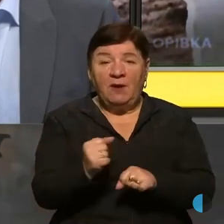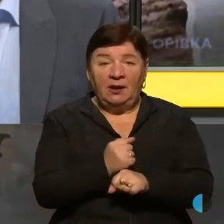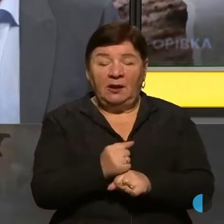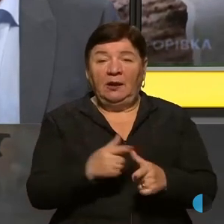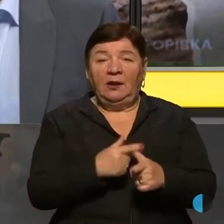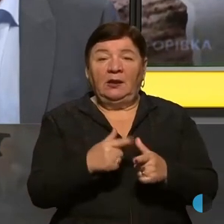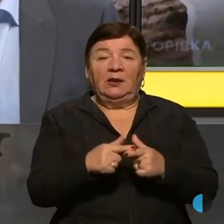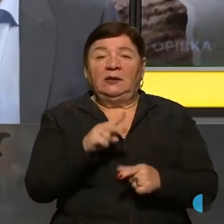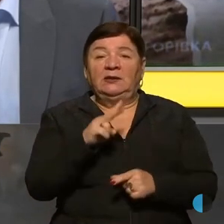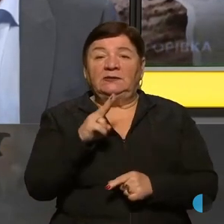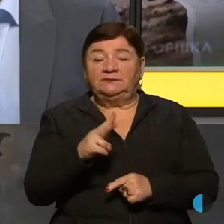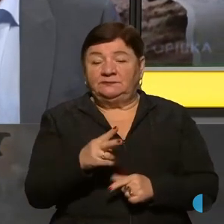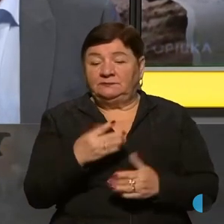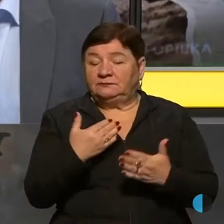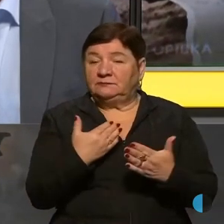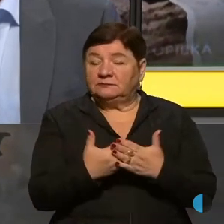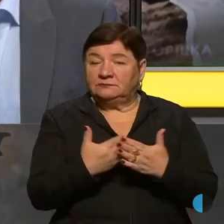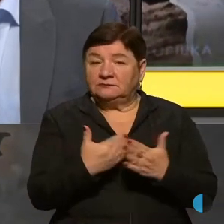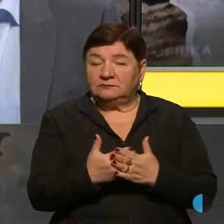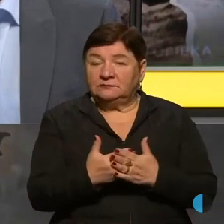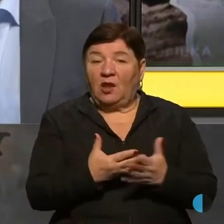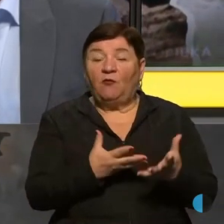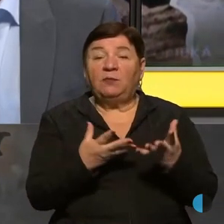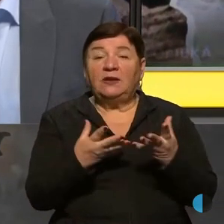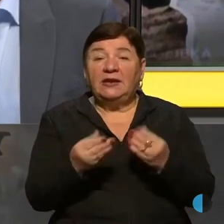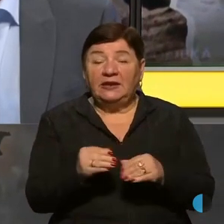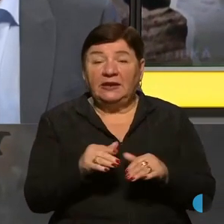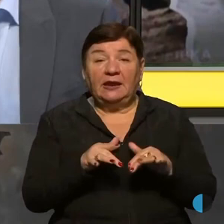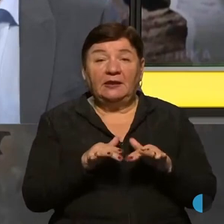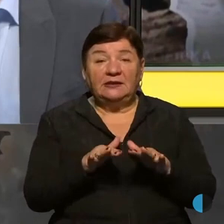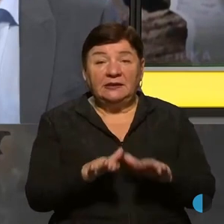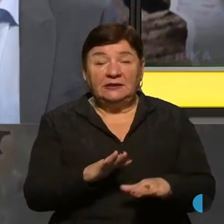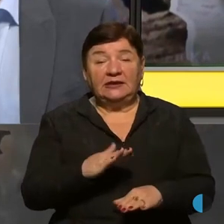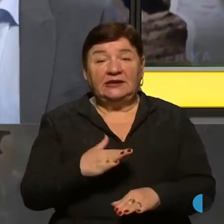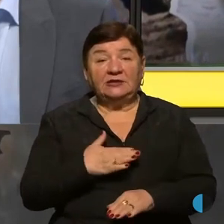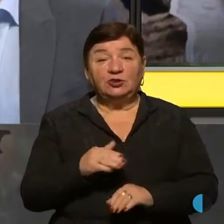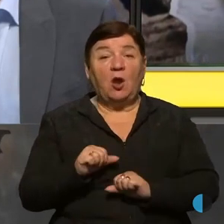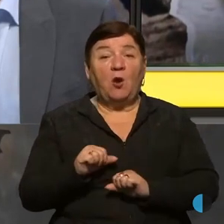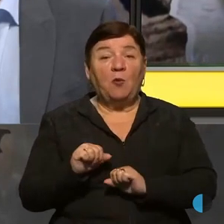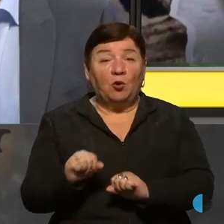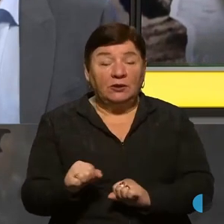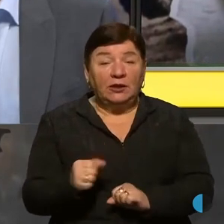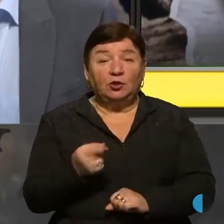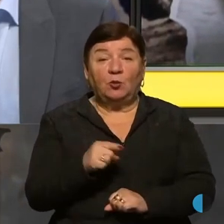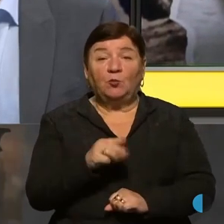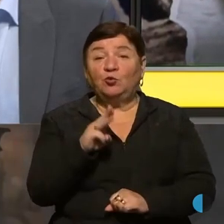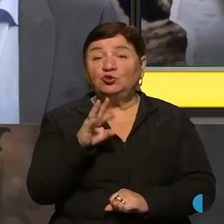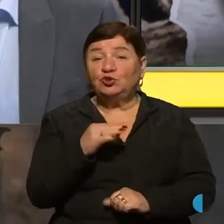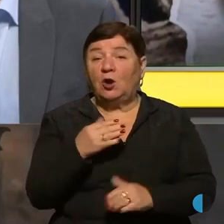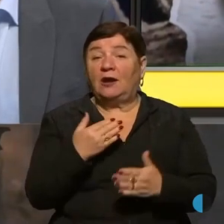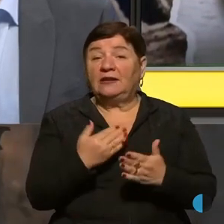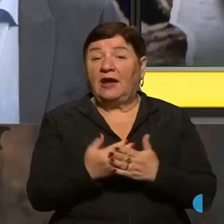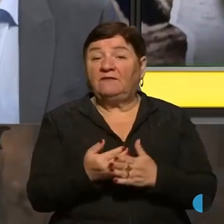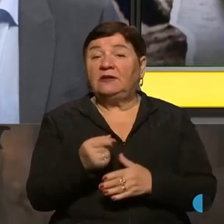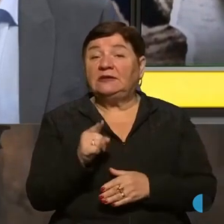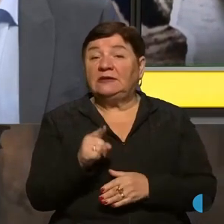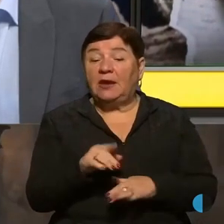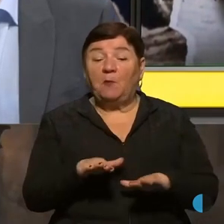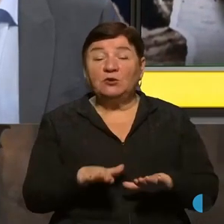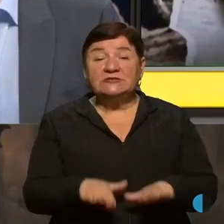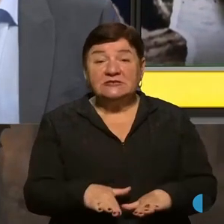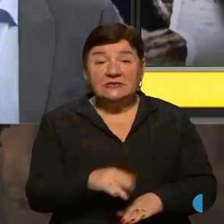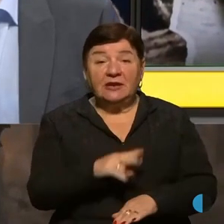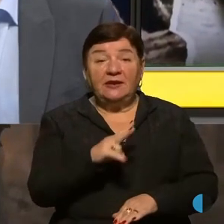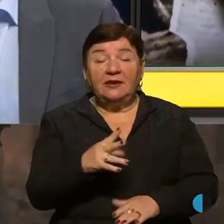яка абсолютно не вплине на хід нашої оборони, тому що навіть ті позиції,